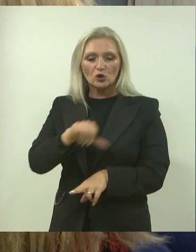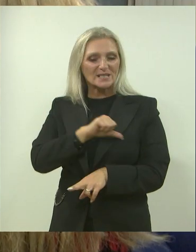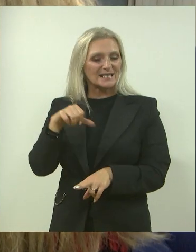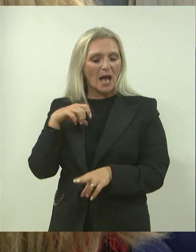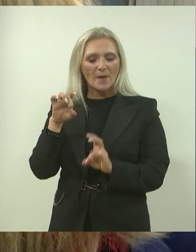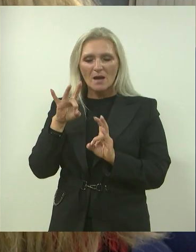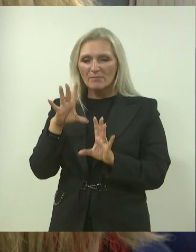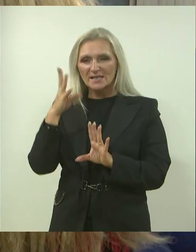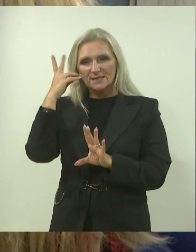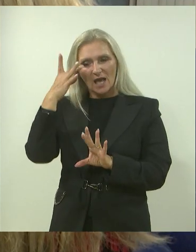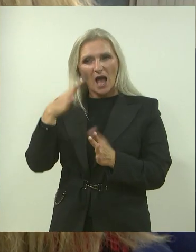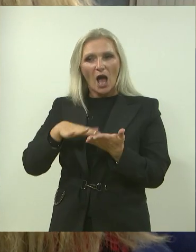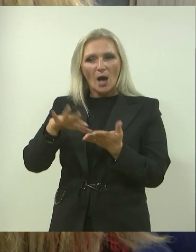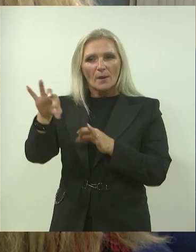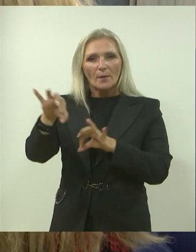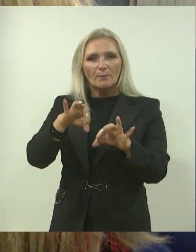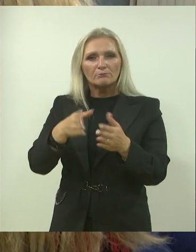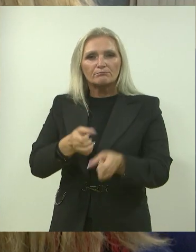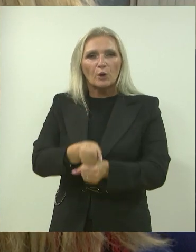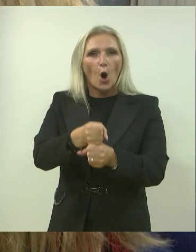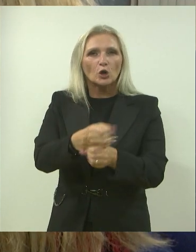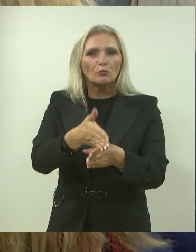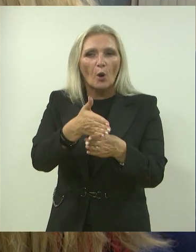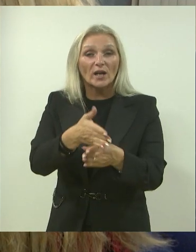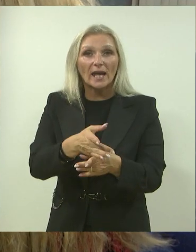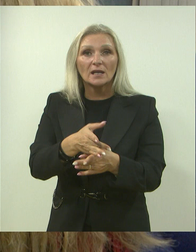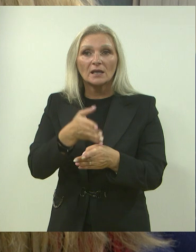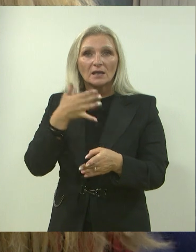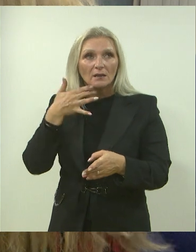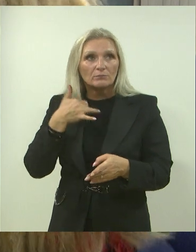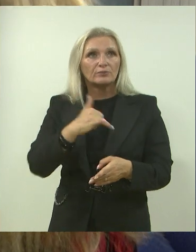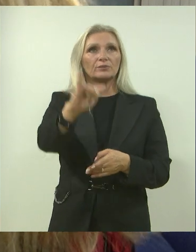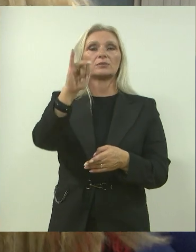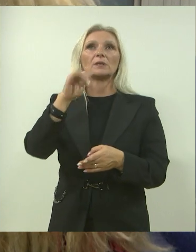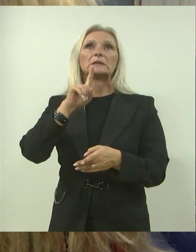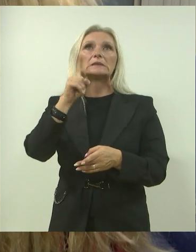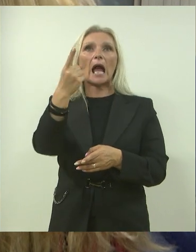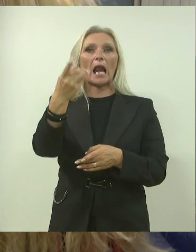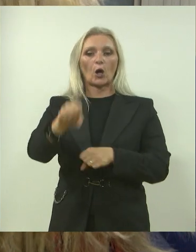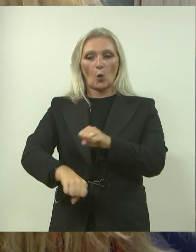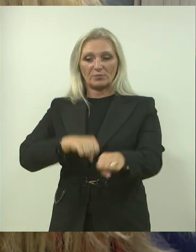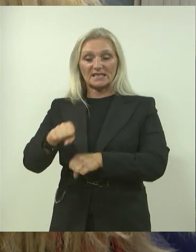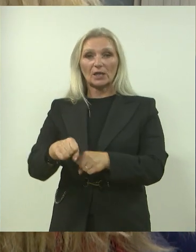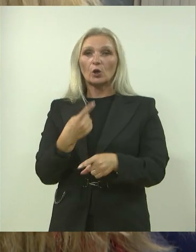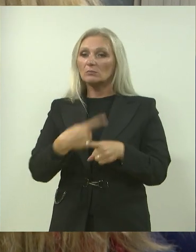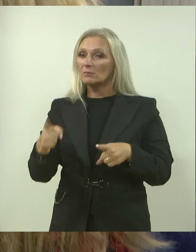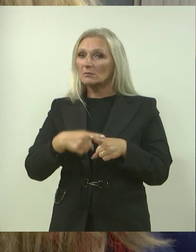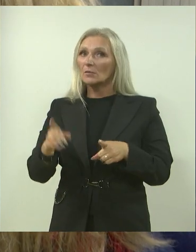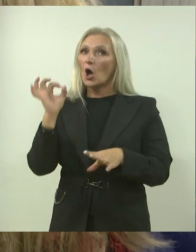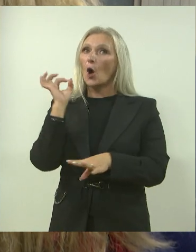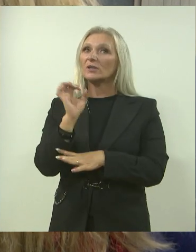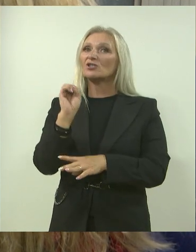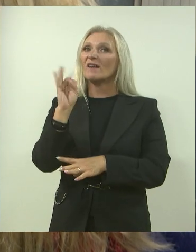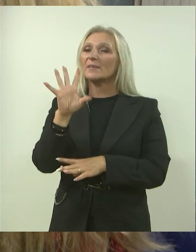bez konkretne logističke potpore, krenuti na tako dalek put biciklom, a sve povodom obilježavanja